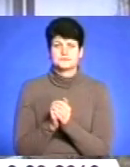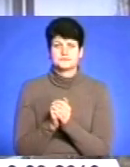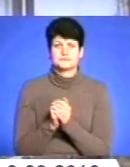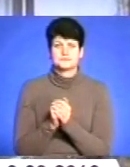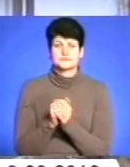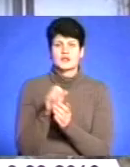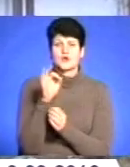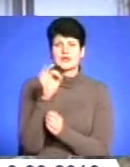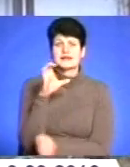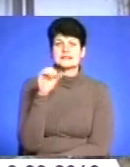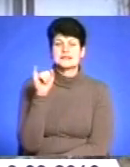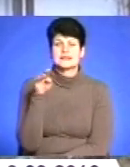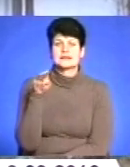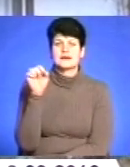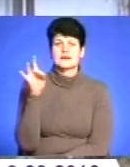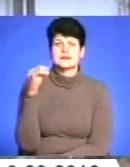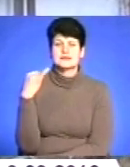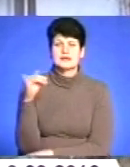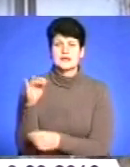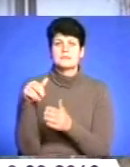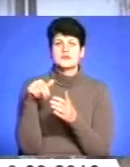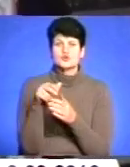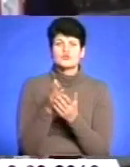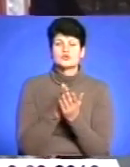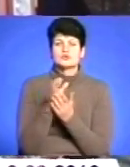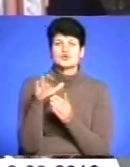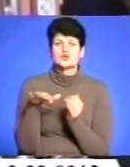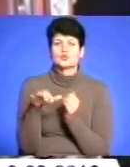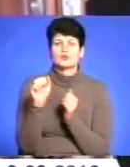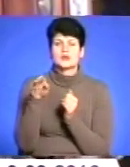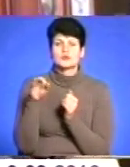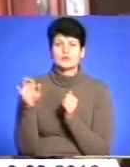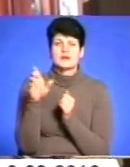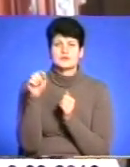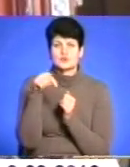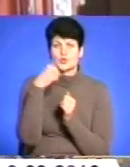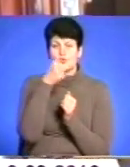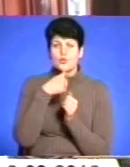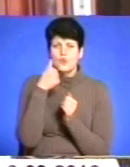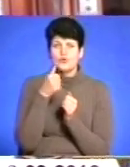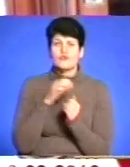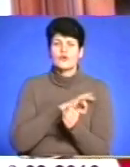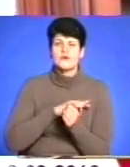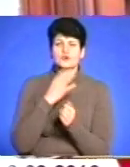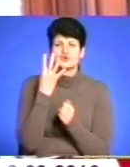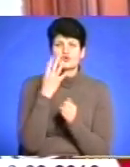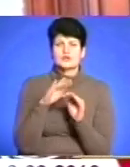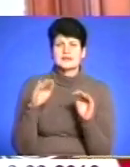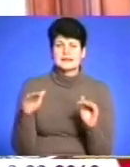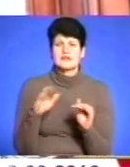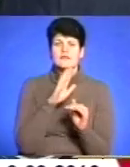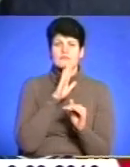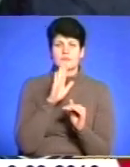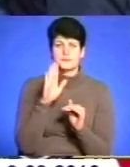Олег Сітарський пішов служити в зону АТО у березні минулого року. З того часу господарка і виховання чотирьох дітей на плечах матері